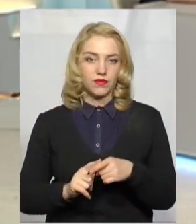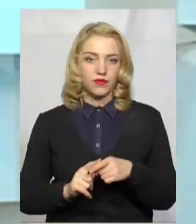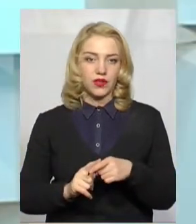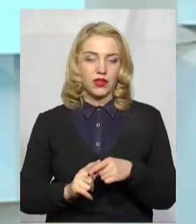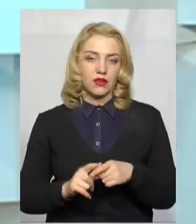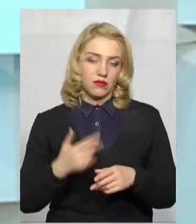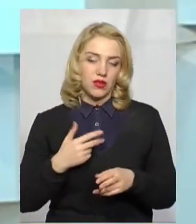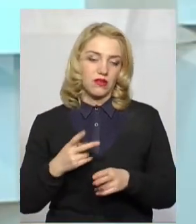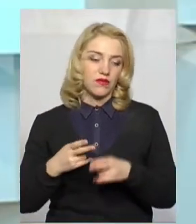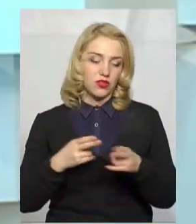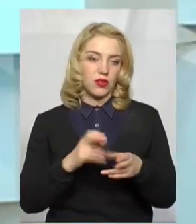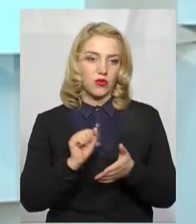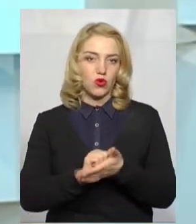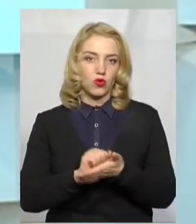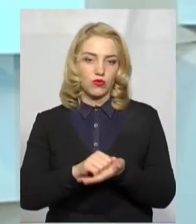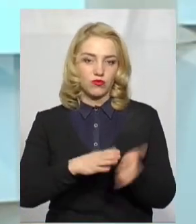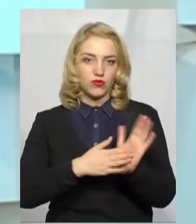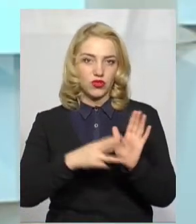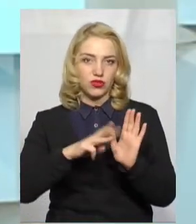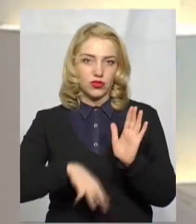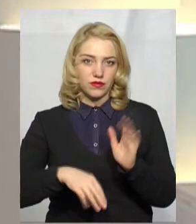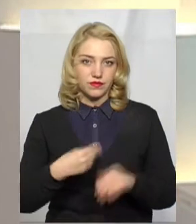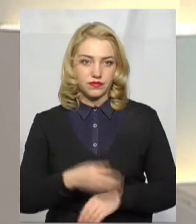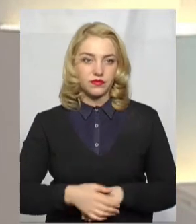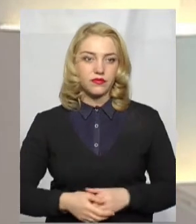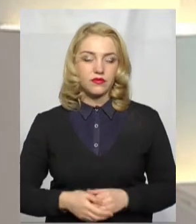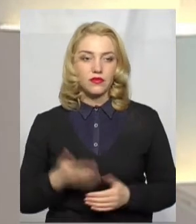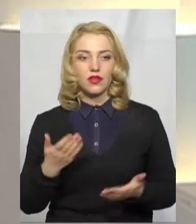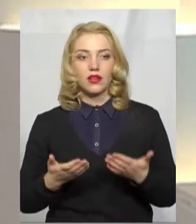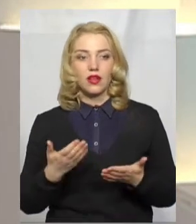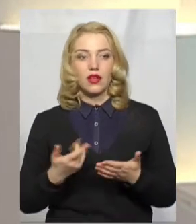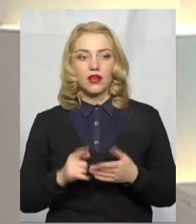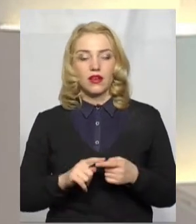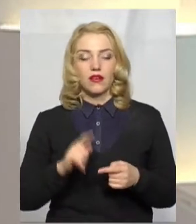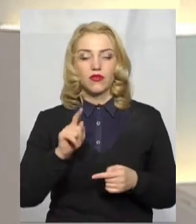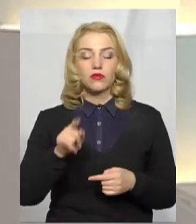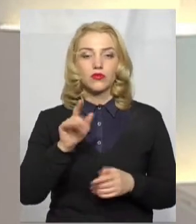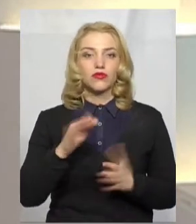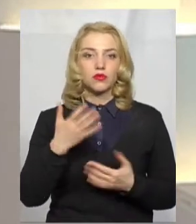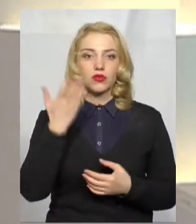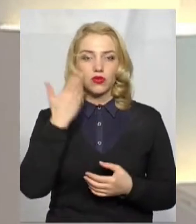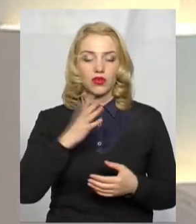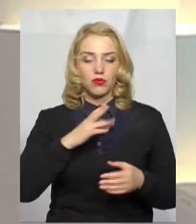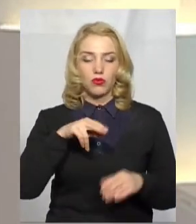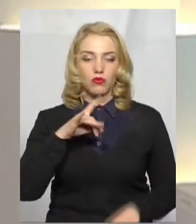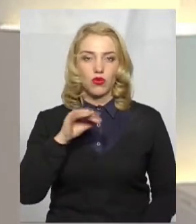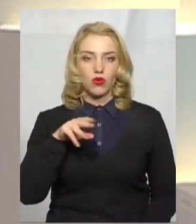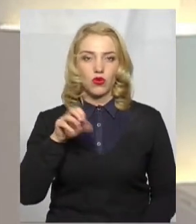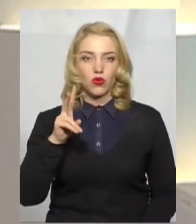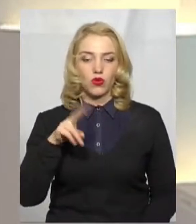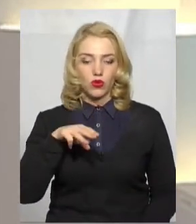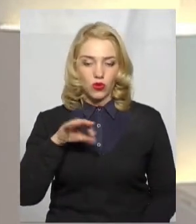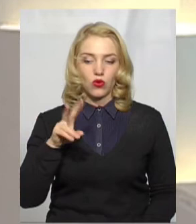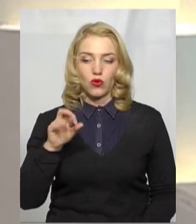Після цього ми виїжджаємо і документуємо такі факти. Скажіть, у тому випадку, я на початку згадувала, коли протокол виписали стосовно